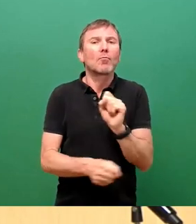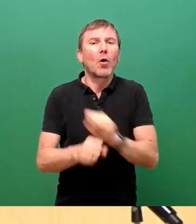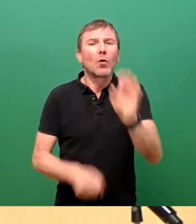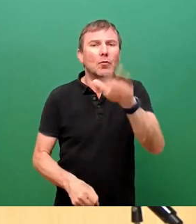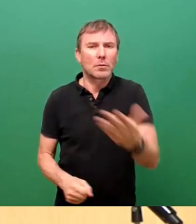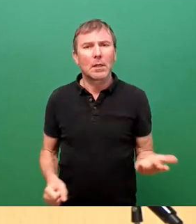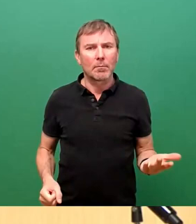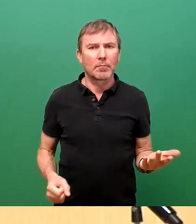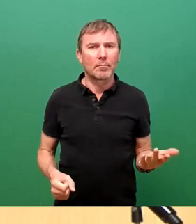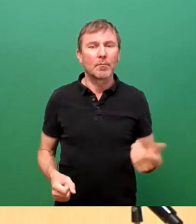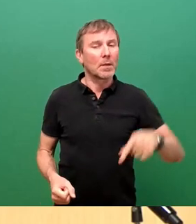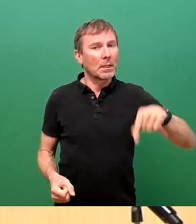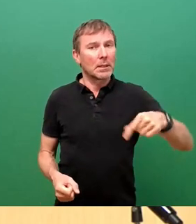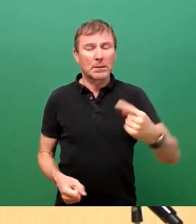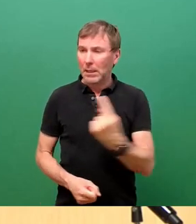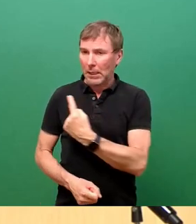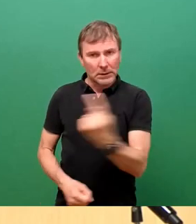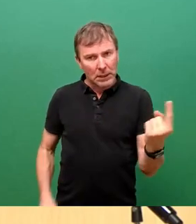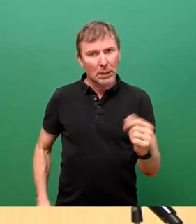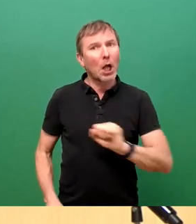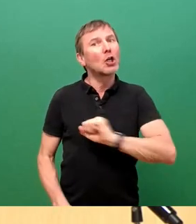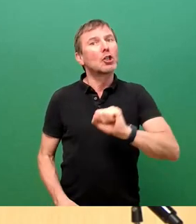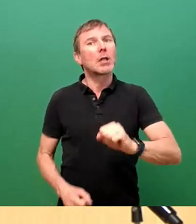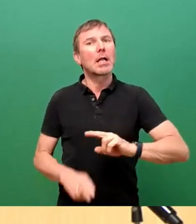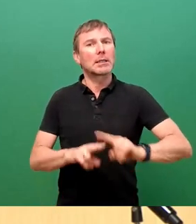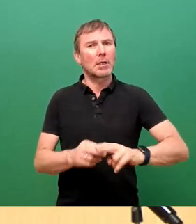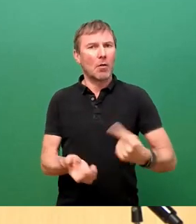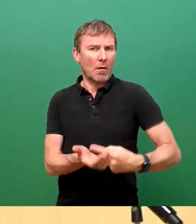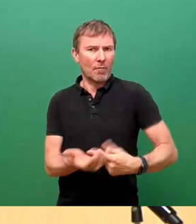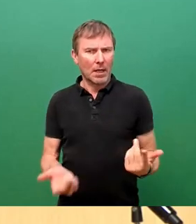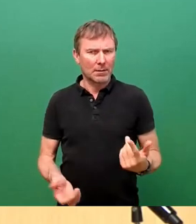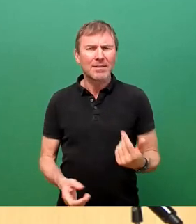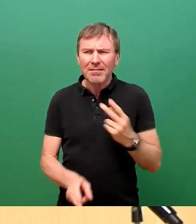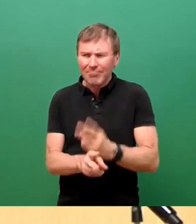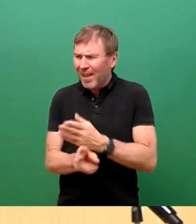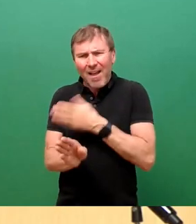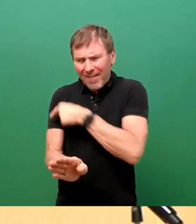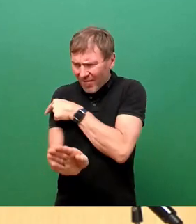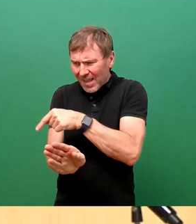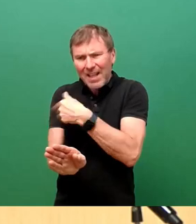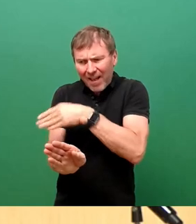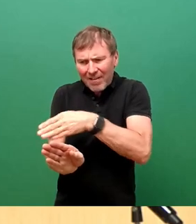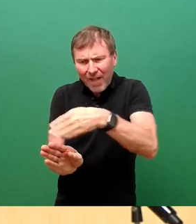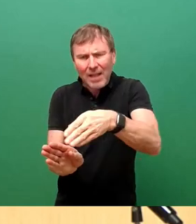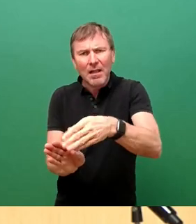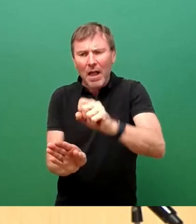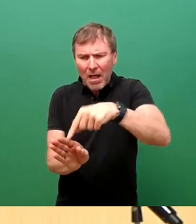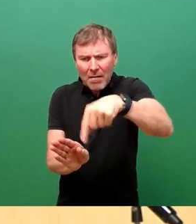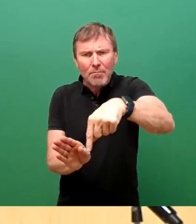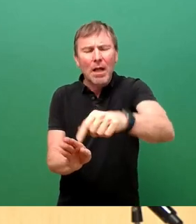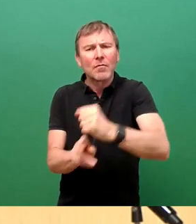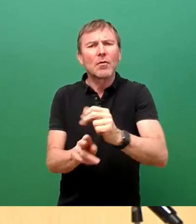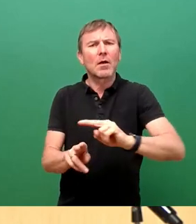mittlerweile jeder eine schnelle Sanierung fordert, sollte der bisherige Weg weiterverfolgt werden und alles für eine zeitnahe Sanierung getan werden.